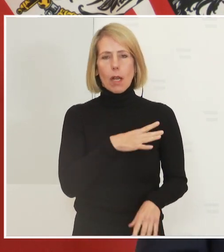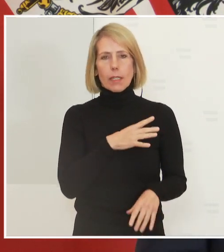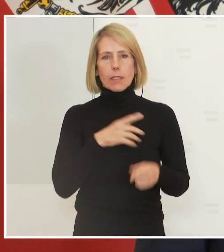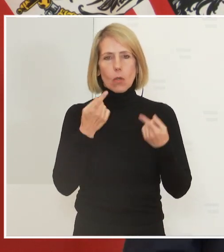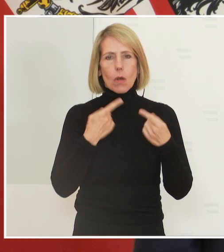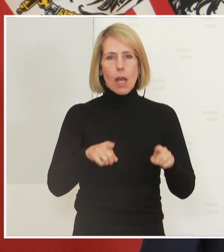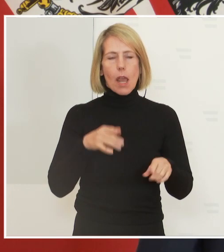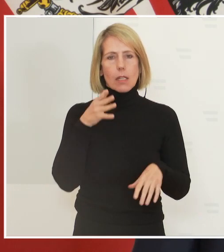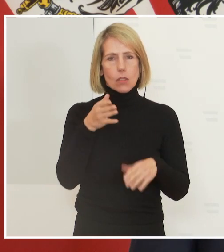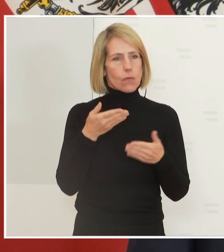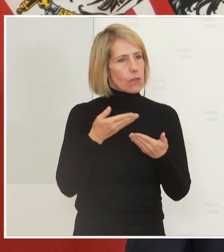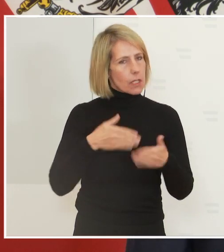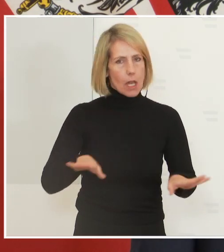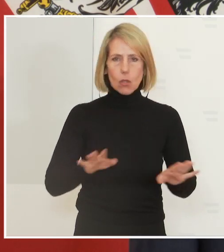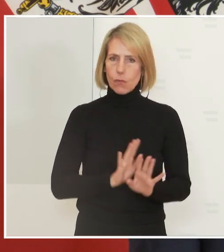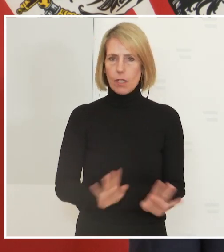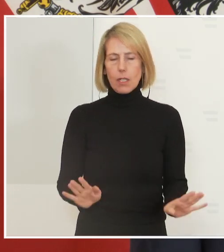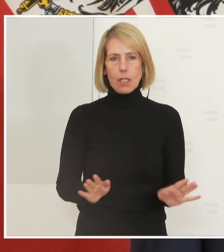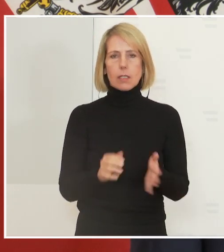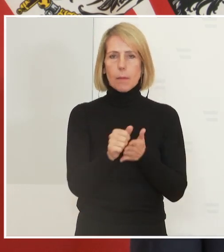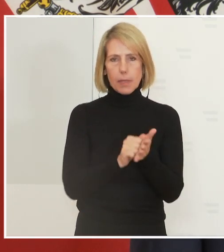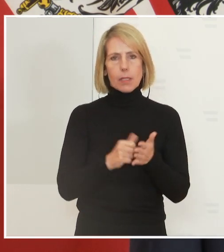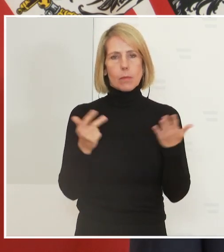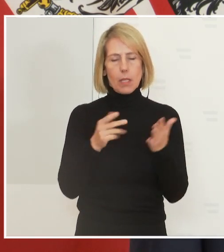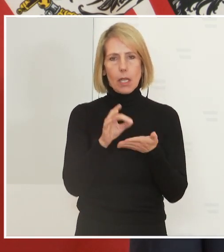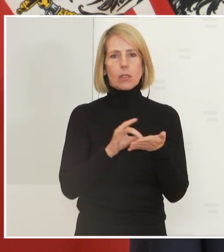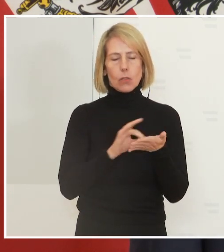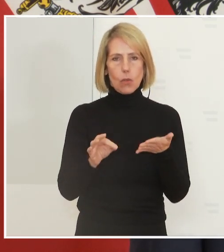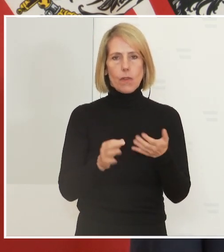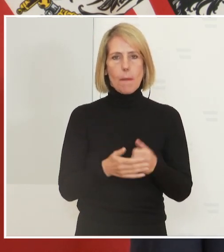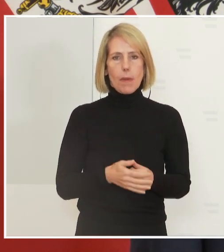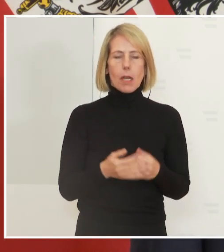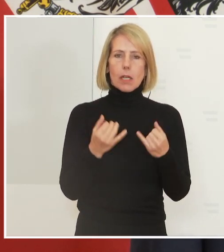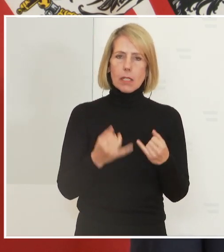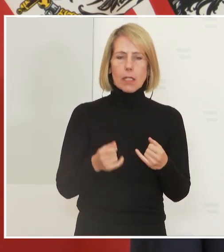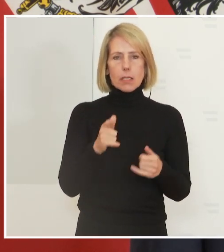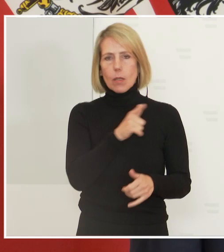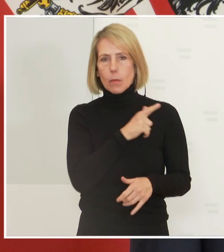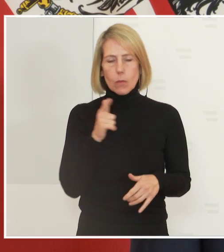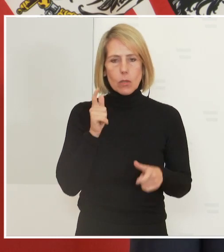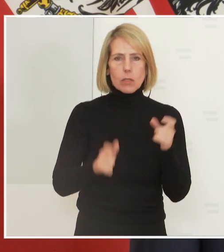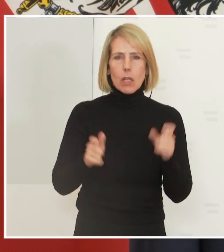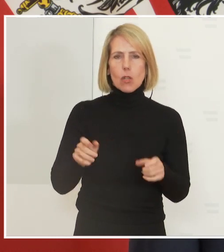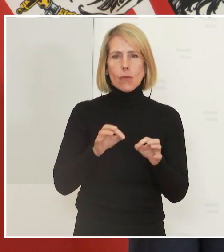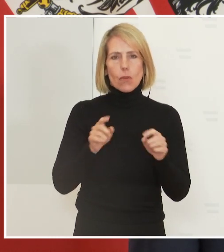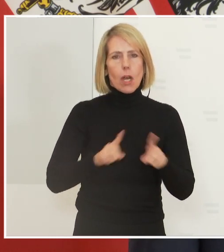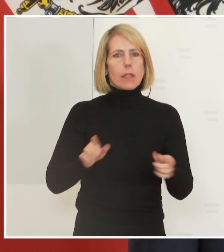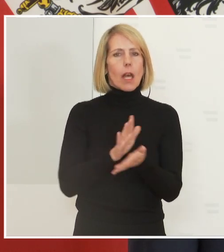ebenfalls mit 8. November. Hier werden Ressourcen der Exekutive freigemacht für andere Aufgaben.